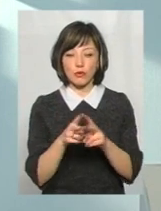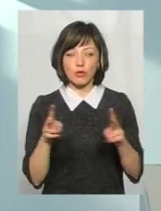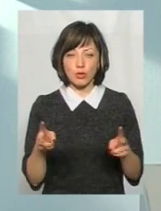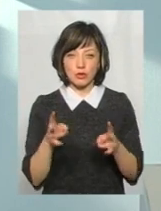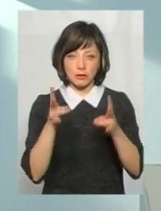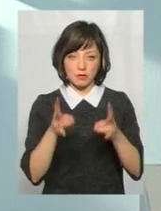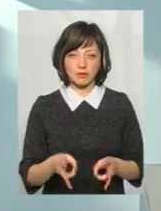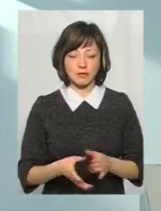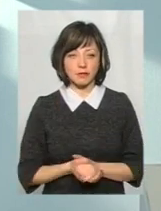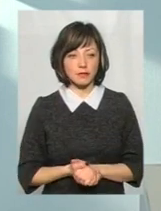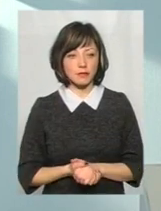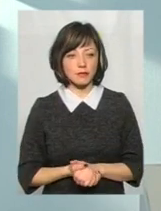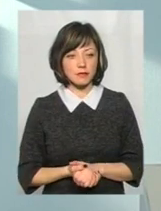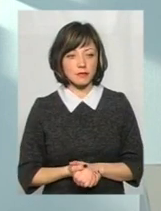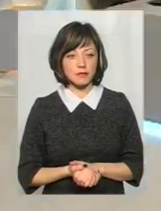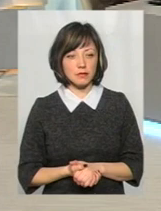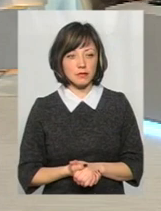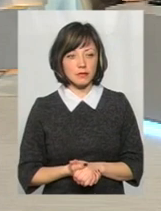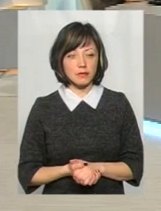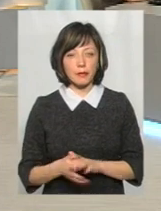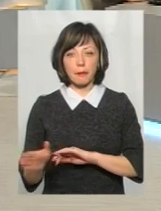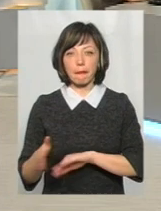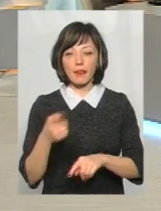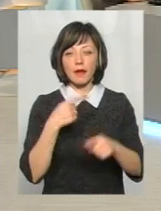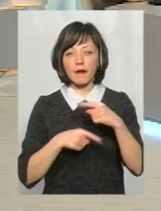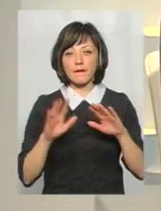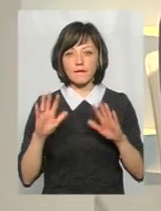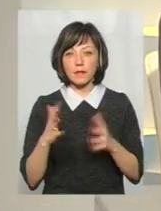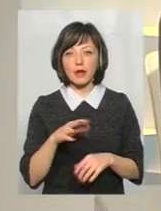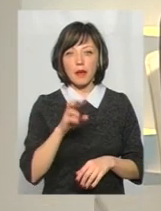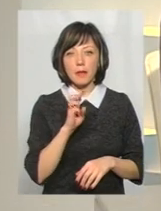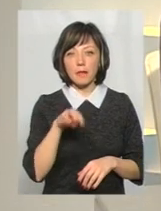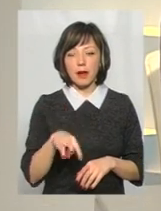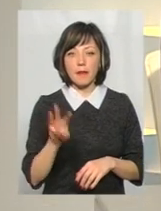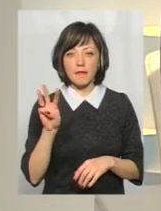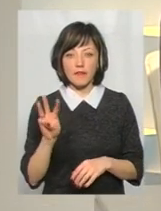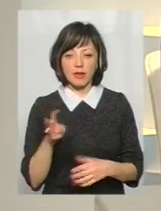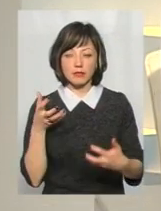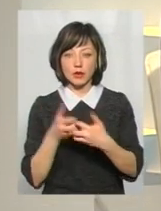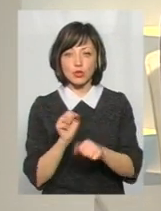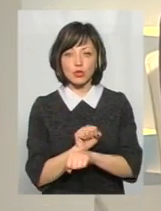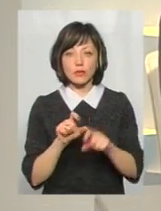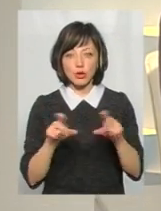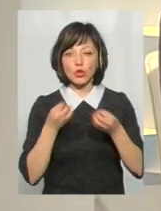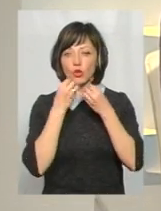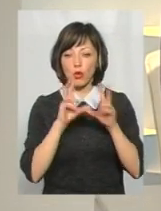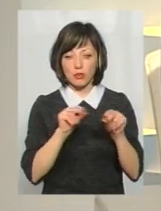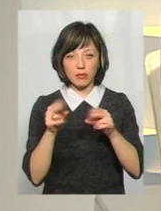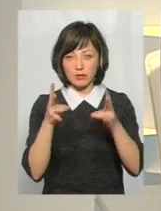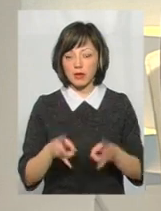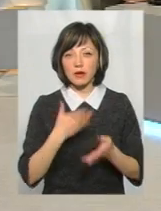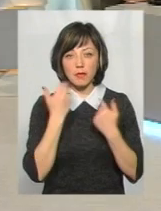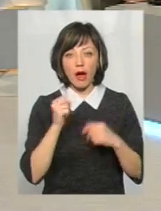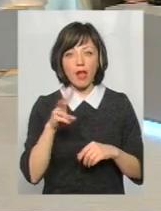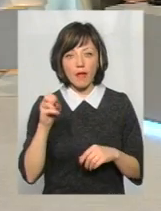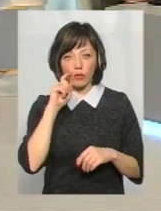на небо збити. І от повертаючись до випадку із БМВ, яка втаранилася в зупинку. Добре, що цього разу ніхто не постраждав,